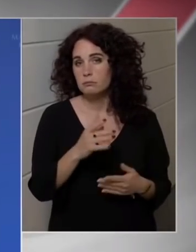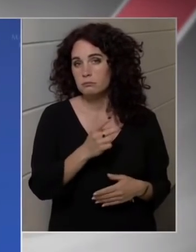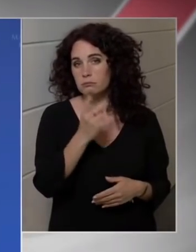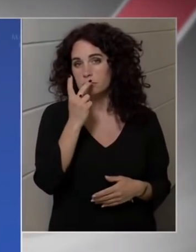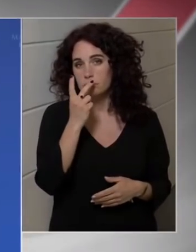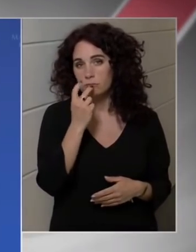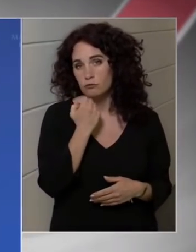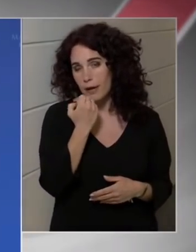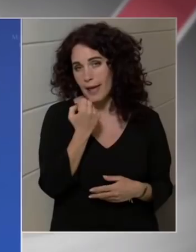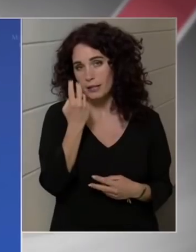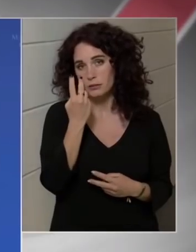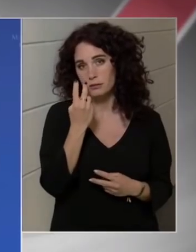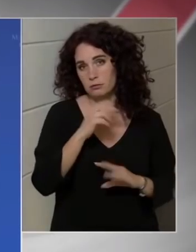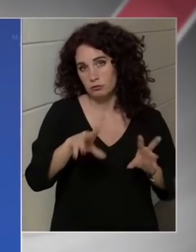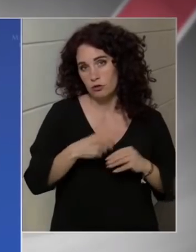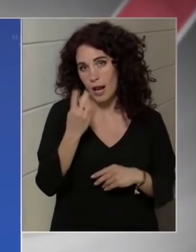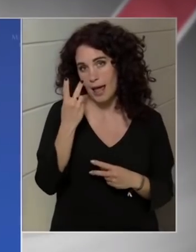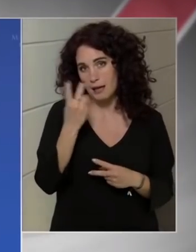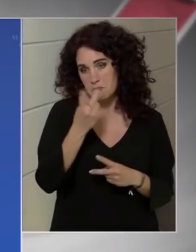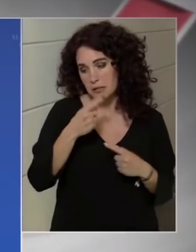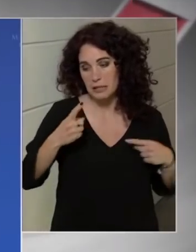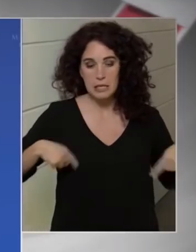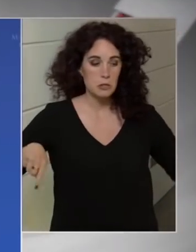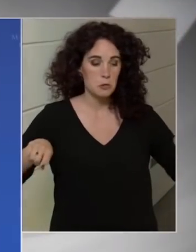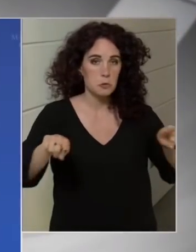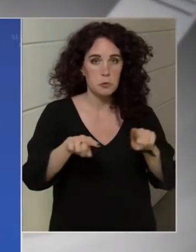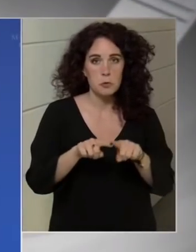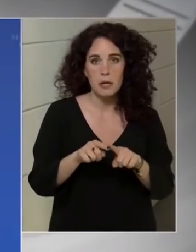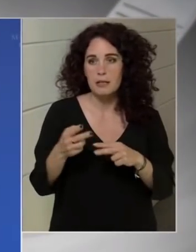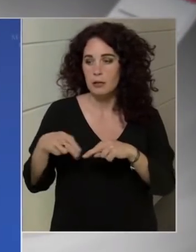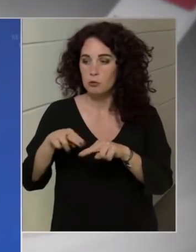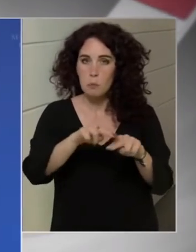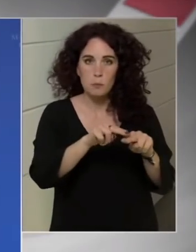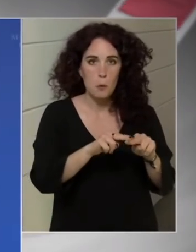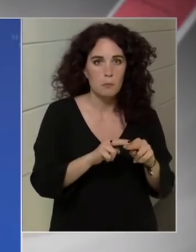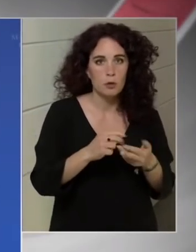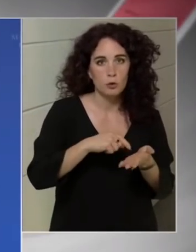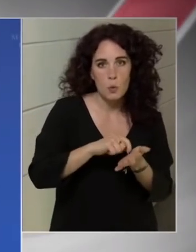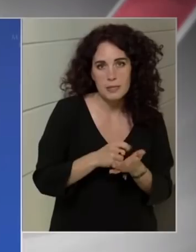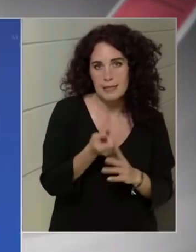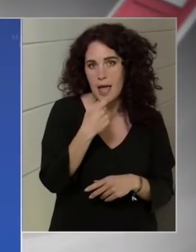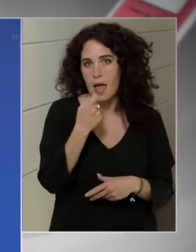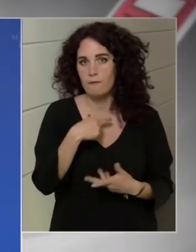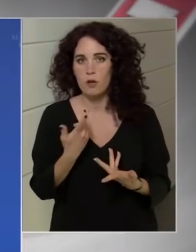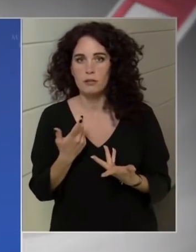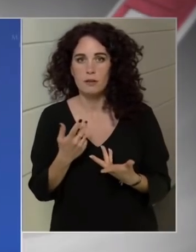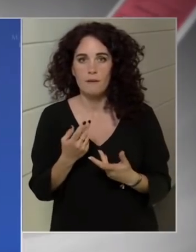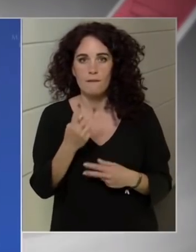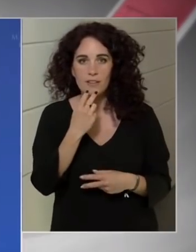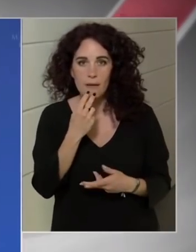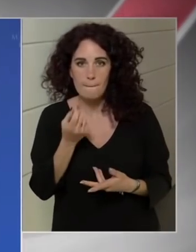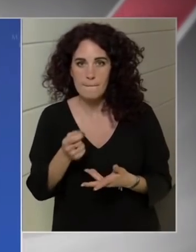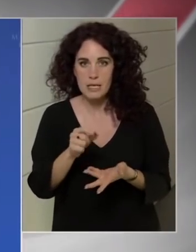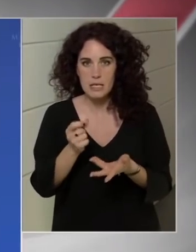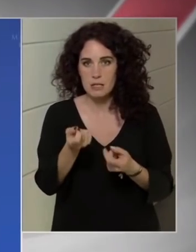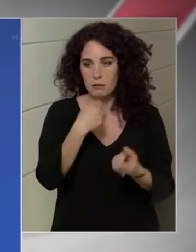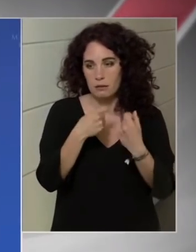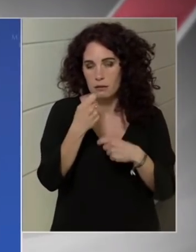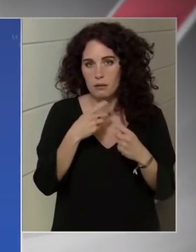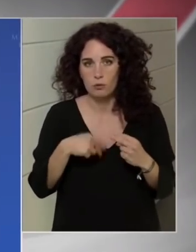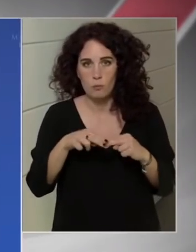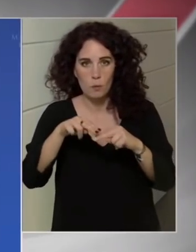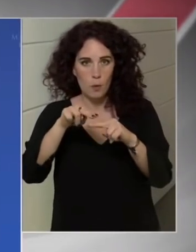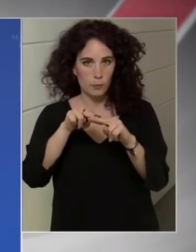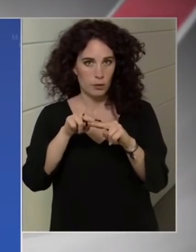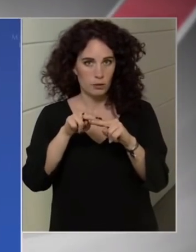megemelkedett. Maga a koronavírus járvány miatt is, ha ránéznek szerintem az